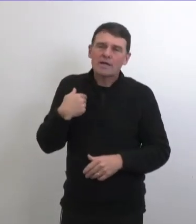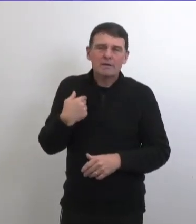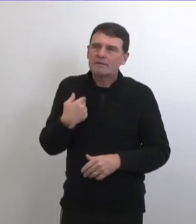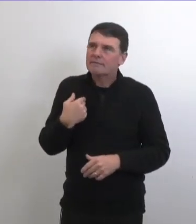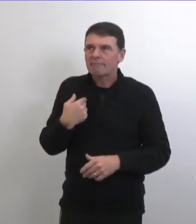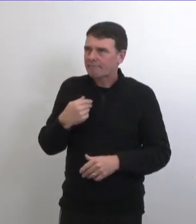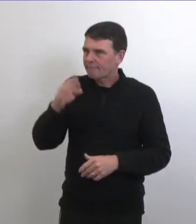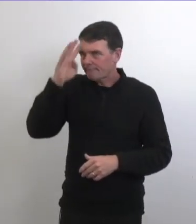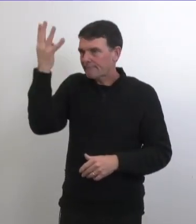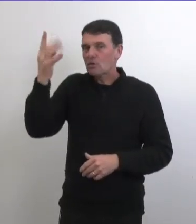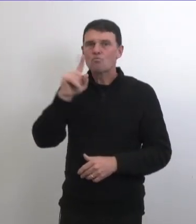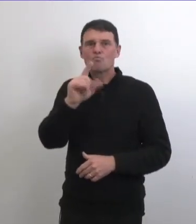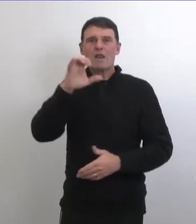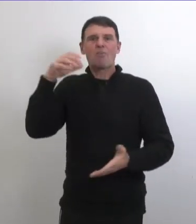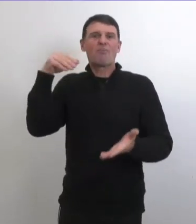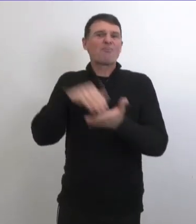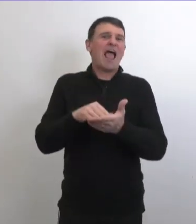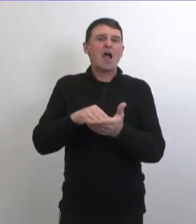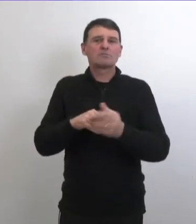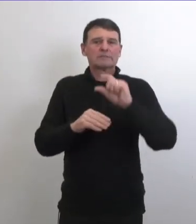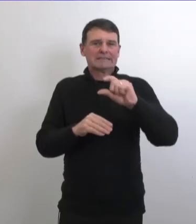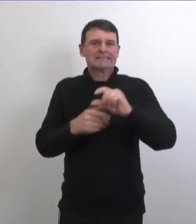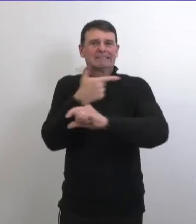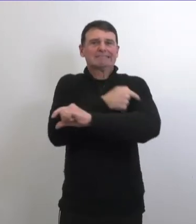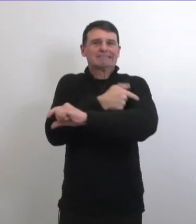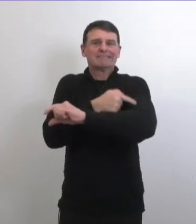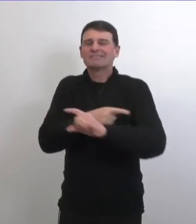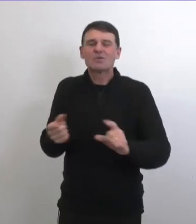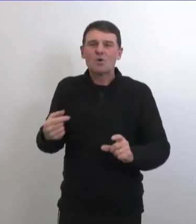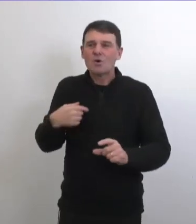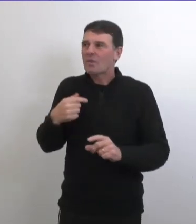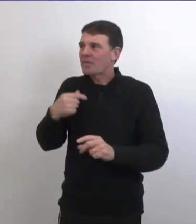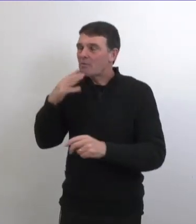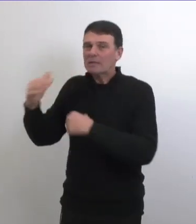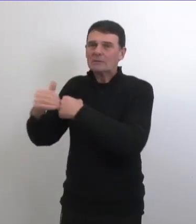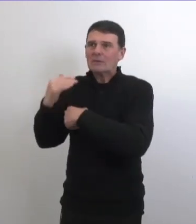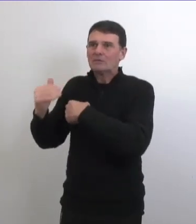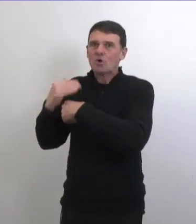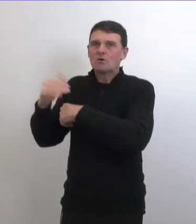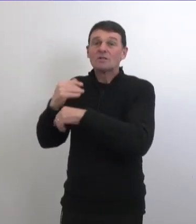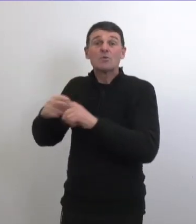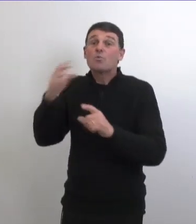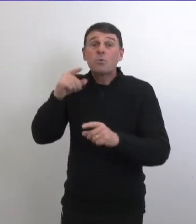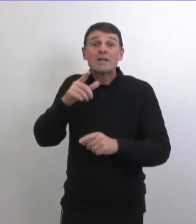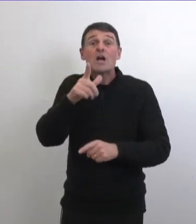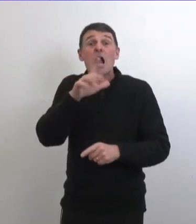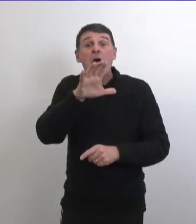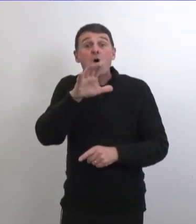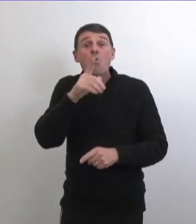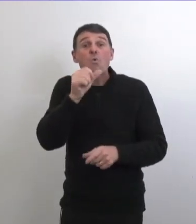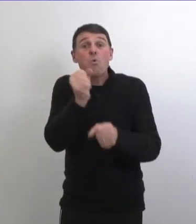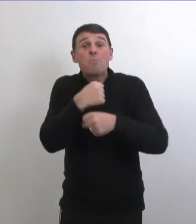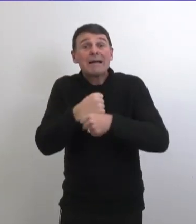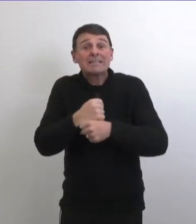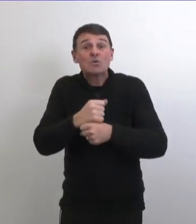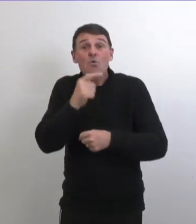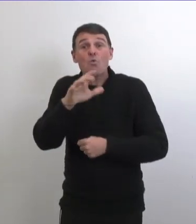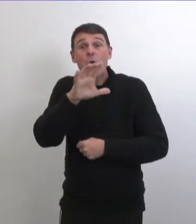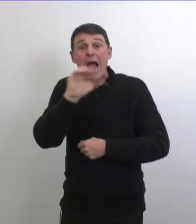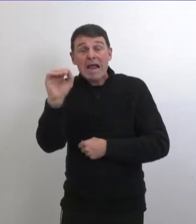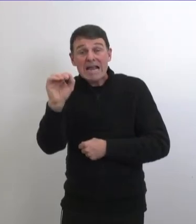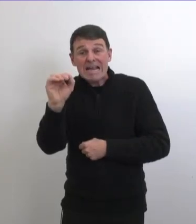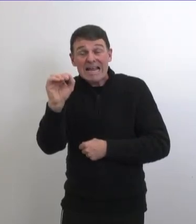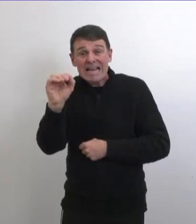de suite on ne va pas recevoir cent mille doses en une seule journée on le sait très bien on sait que ça va être une augmentation